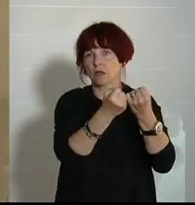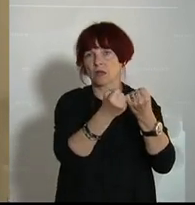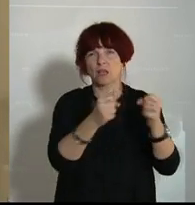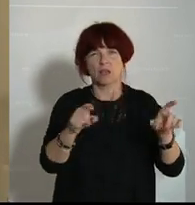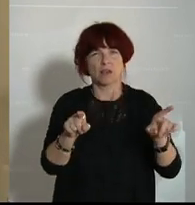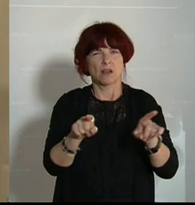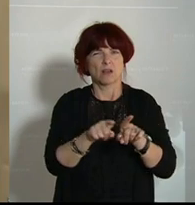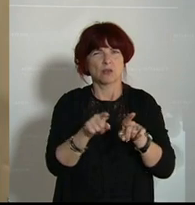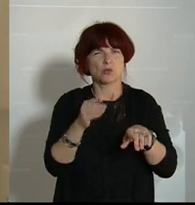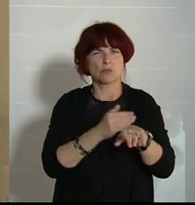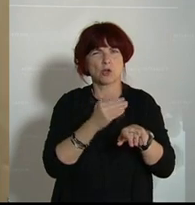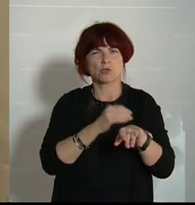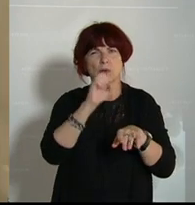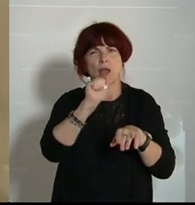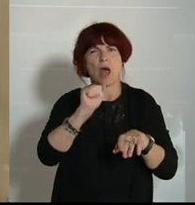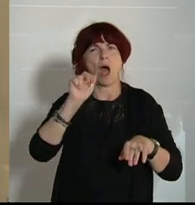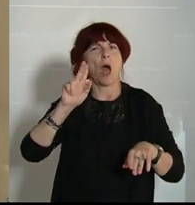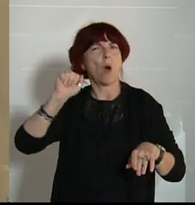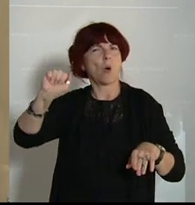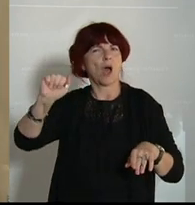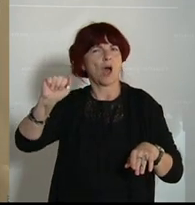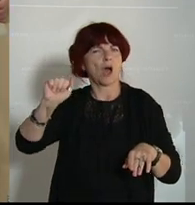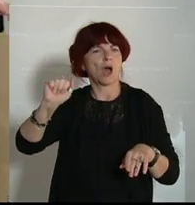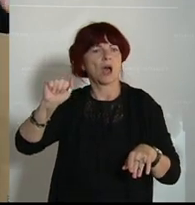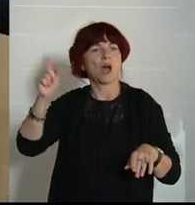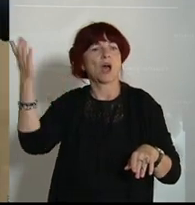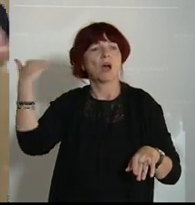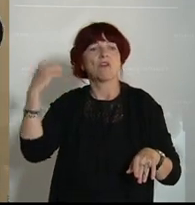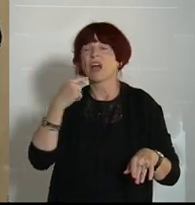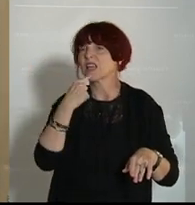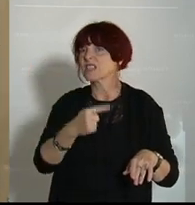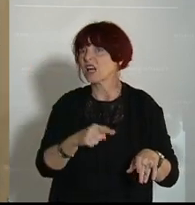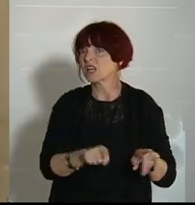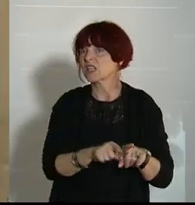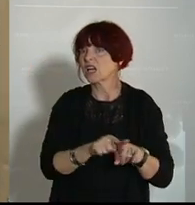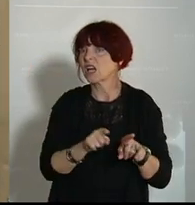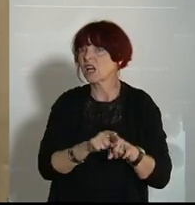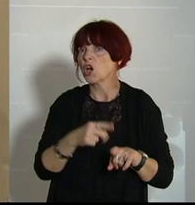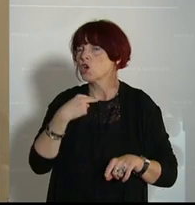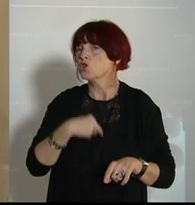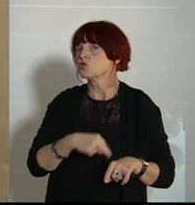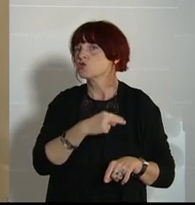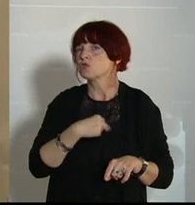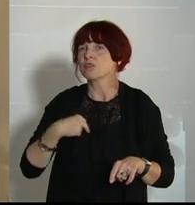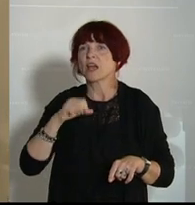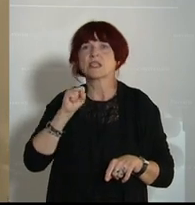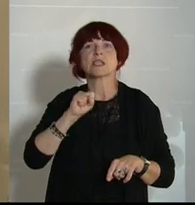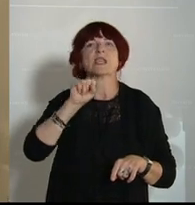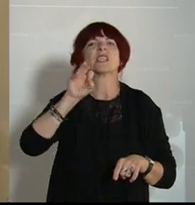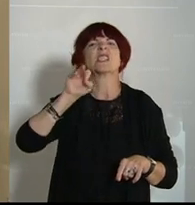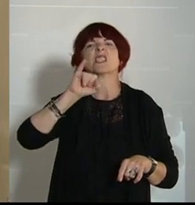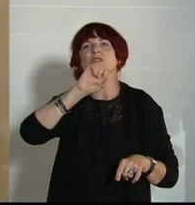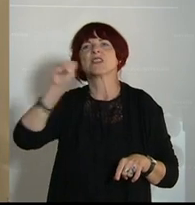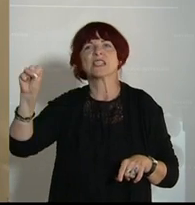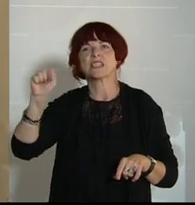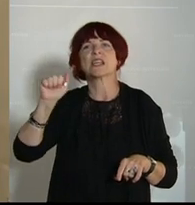wie heißt sie, tut mir leid, aber hat vorher reingerufen, na die Suisse ist ja leichter zu retten, weil die Schweiz ist ja nicht in der EU. Ja, das ist ja haarsträubend,